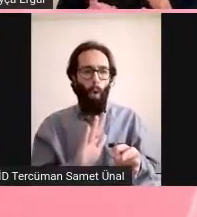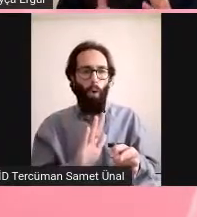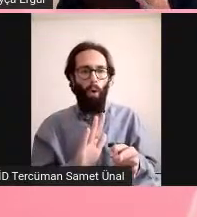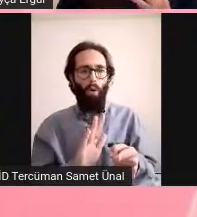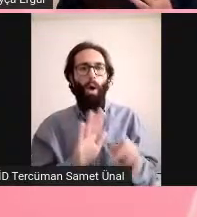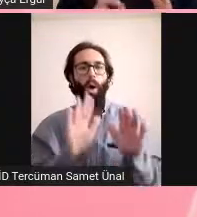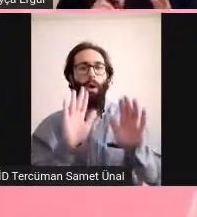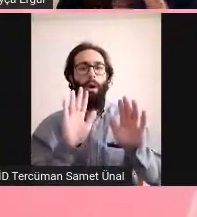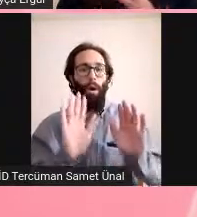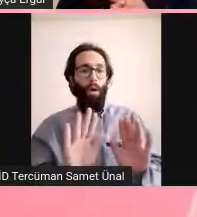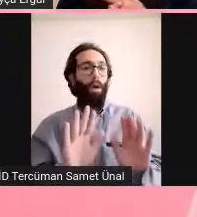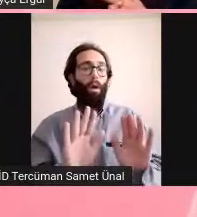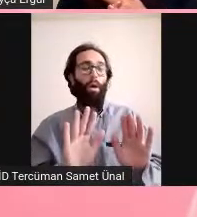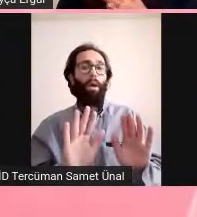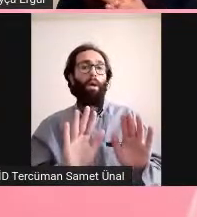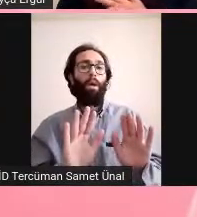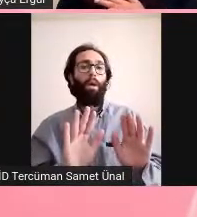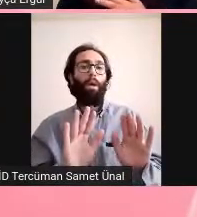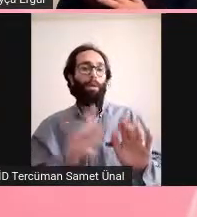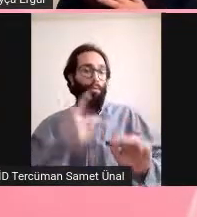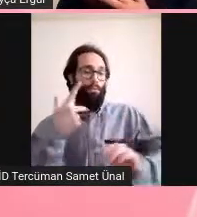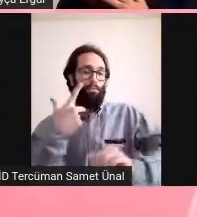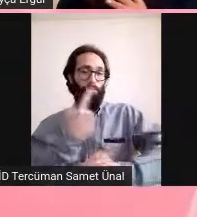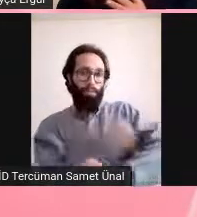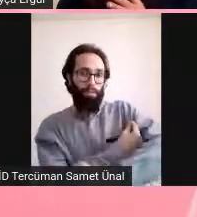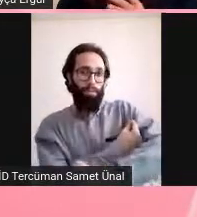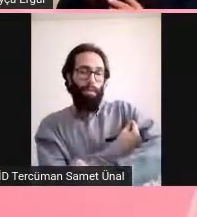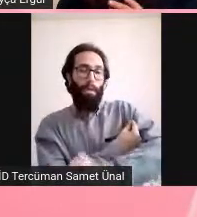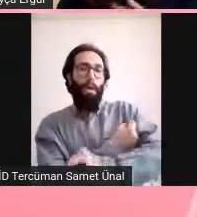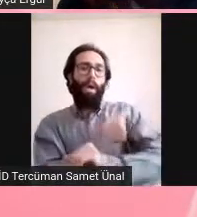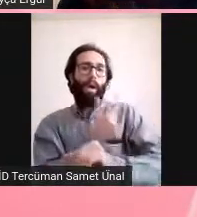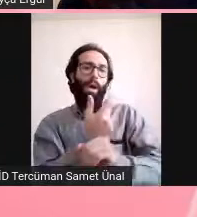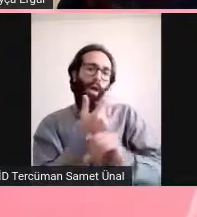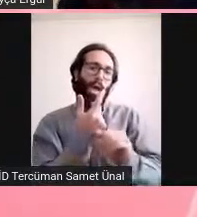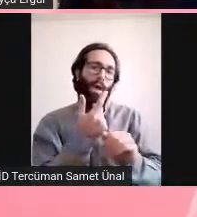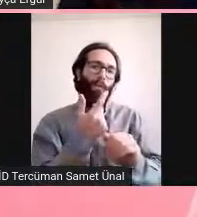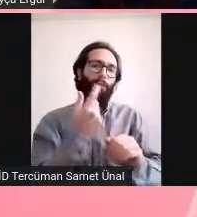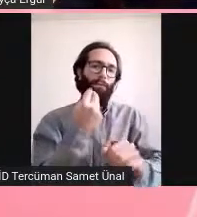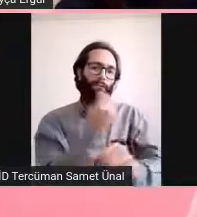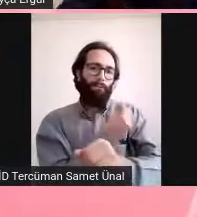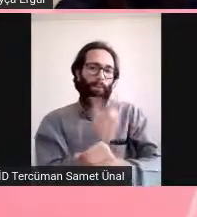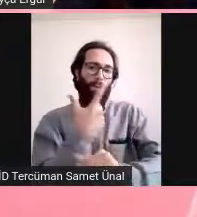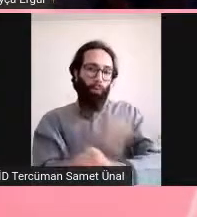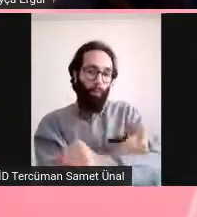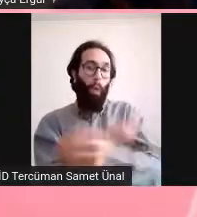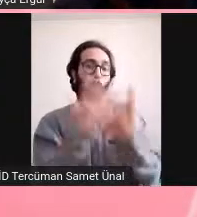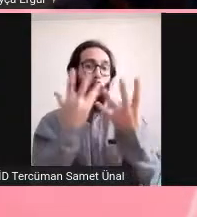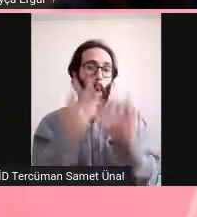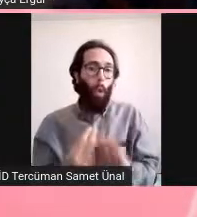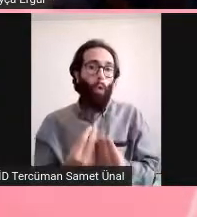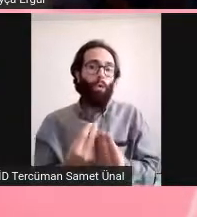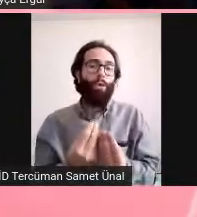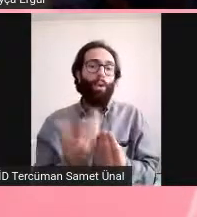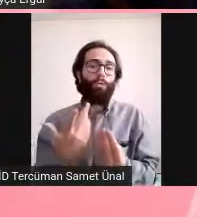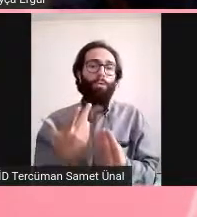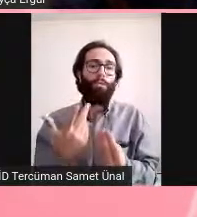virüs varsa ve anti enflamatuar verirsen o zaman etkileri daha kötü oluyor.